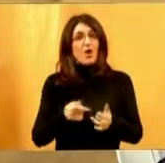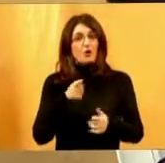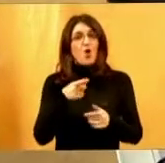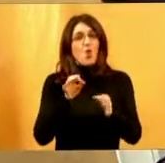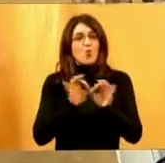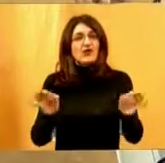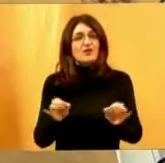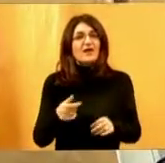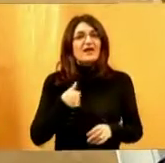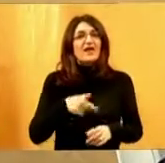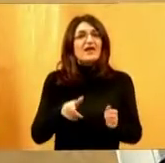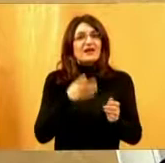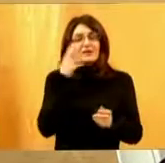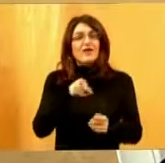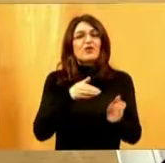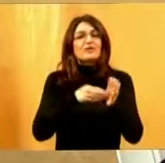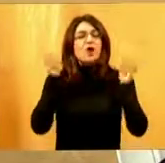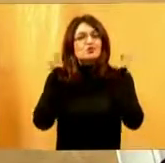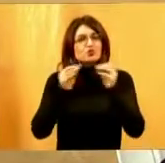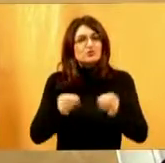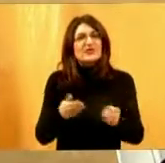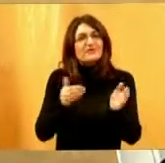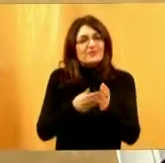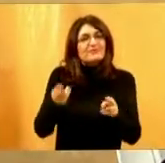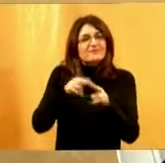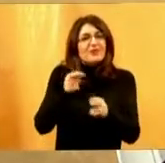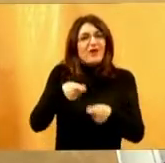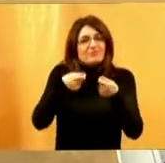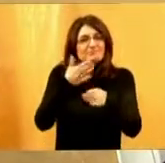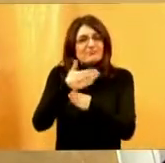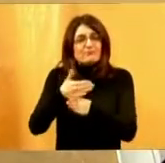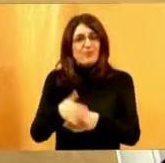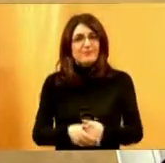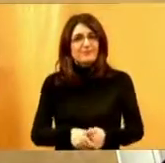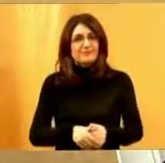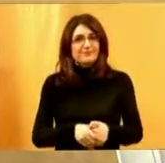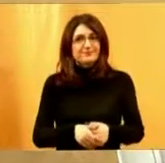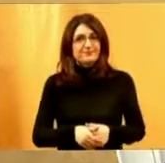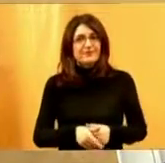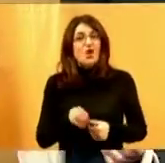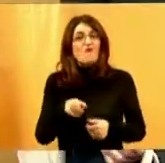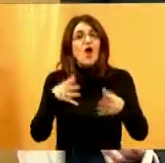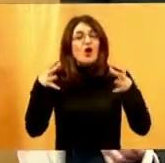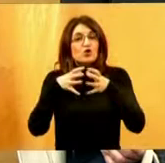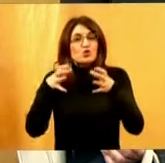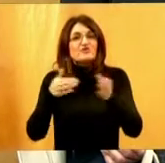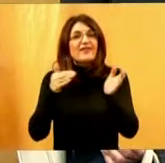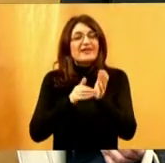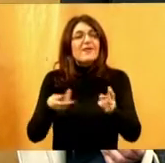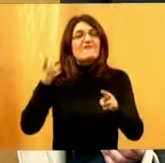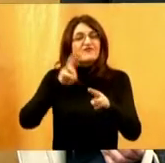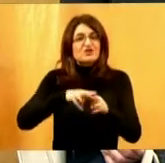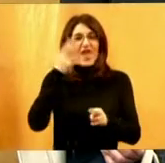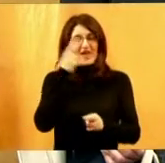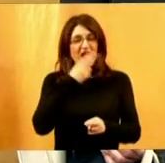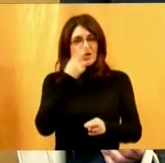To je razumljivo i to je ono što bi društvo zaista trebalo razumijeti. I